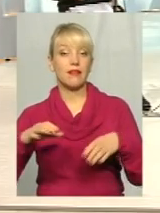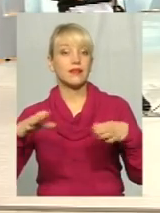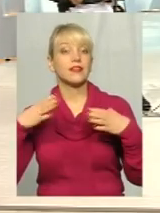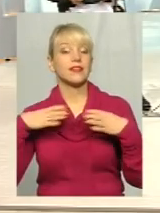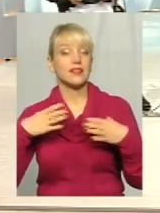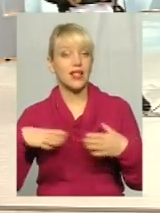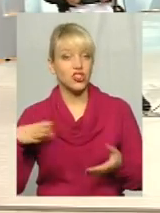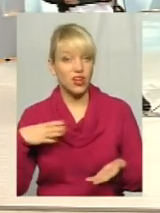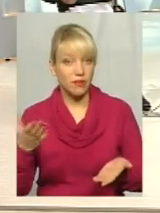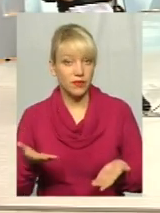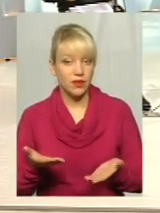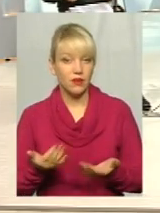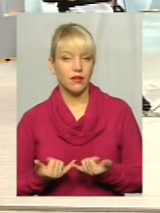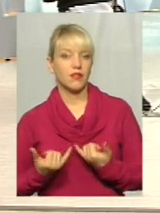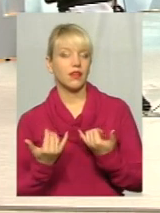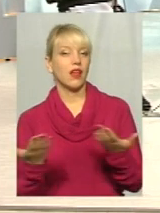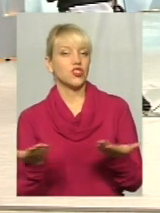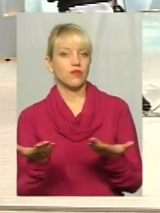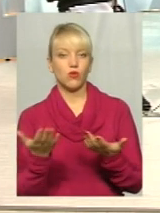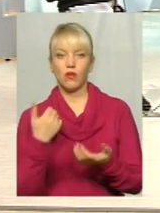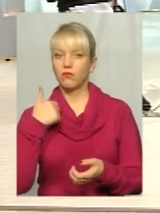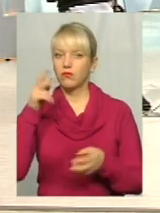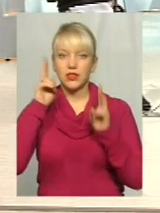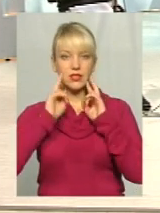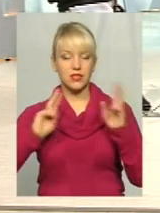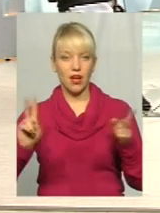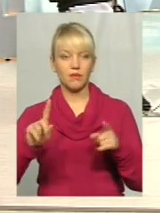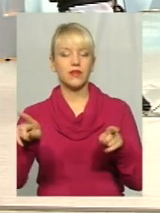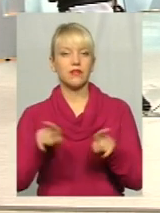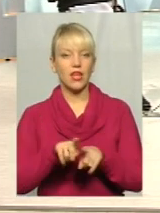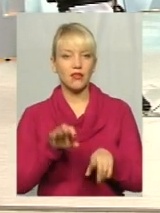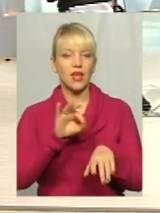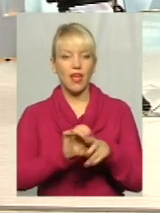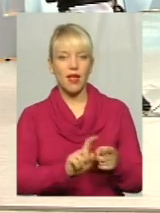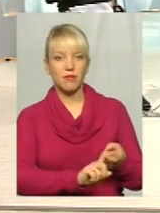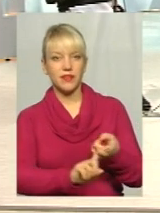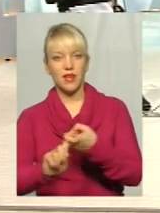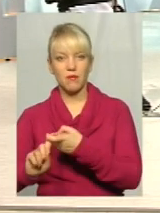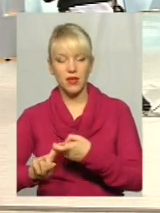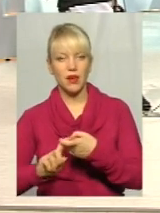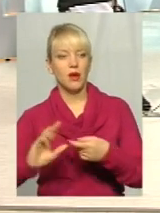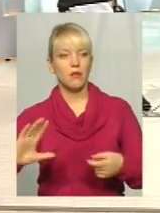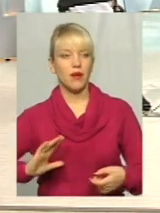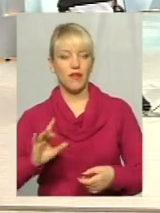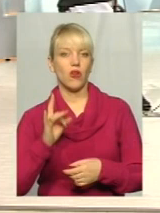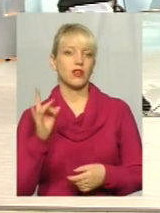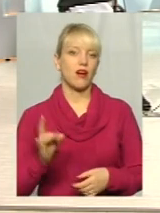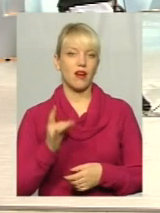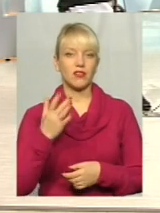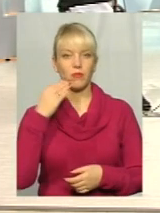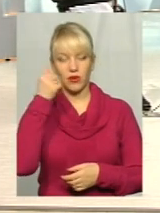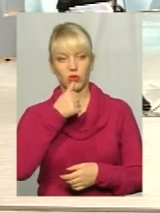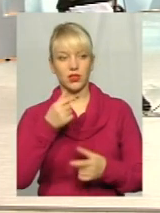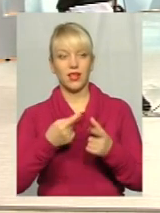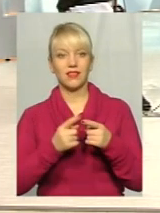знаємо. І такі епідемії бувають раз в п'ять років. І вони починаються чи